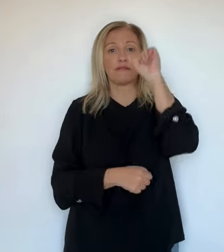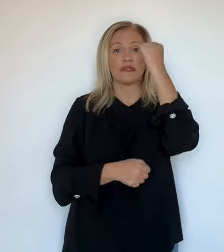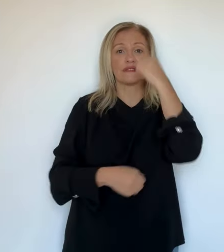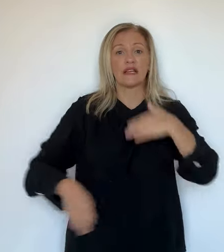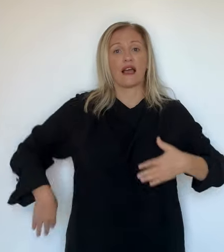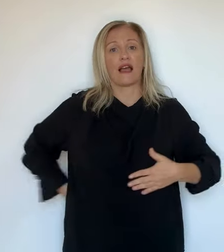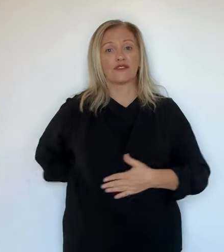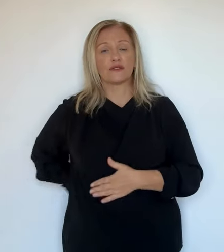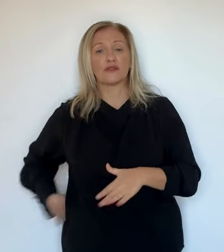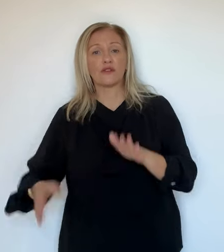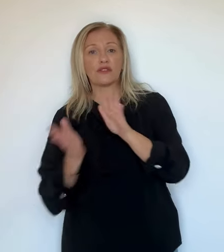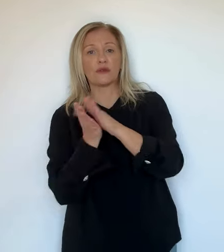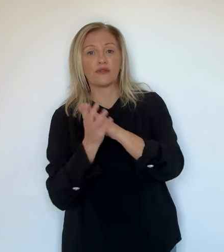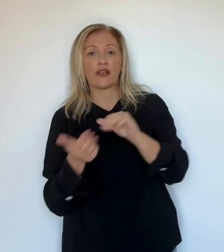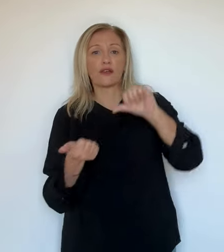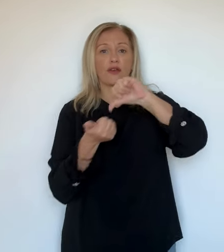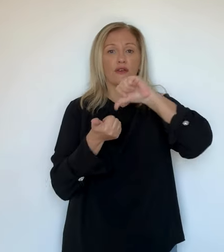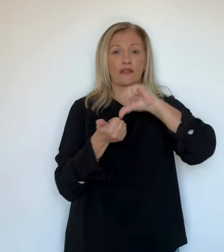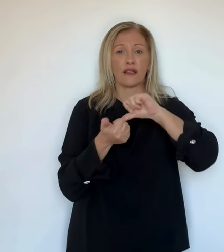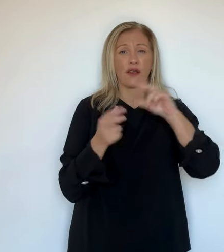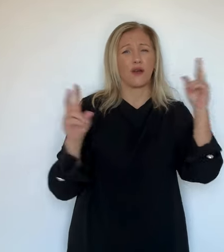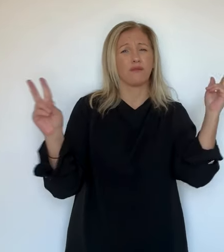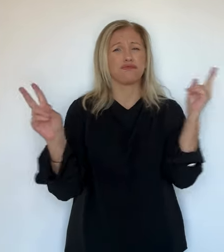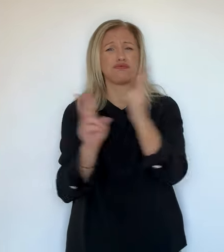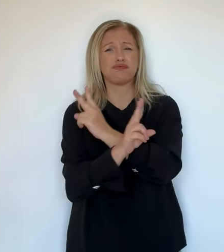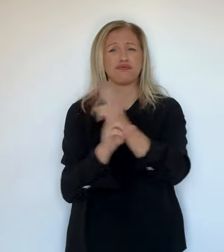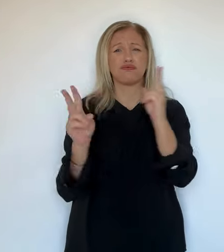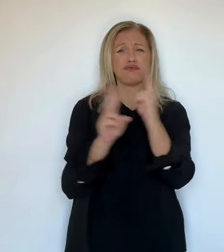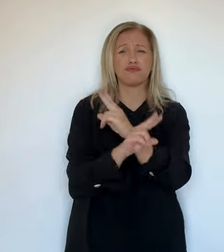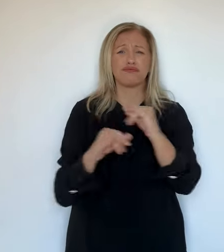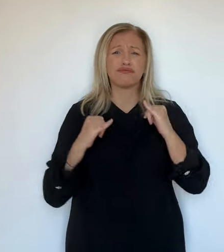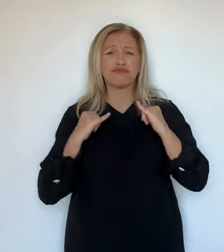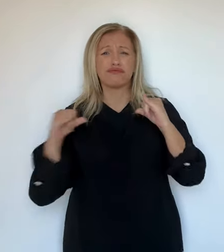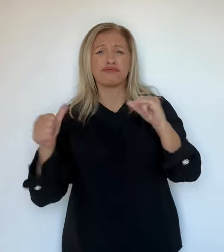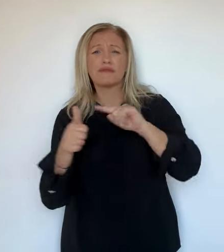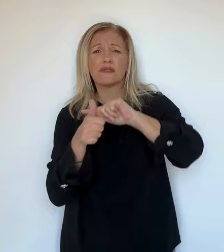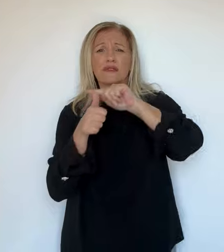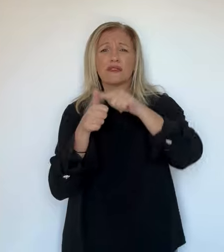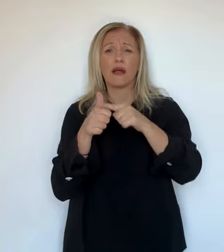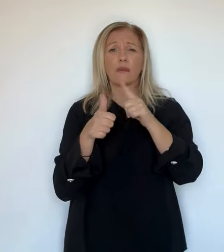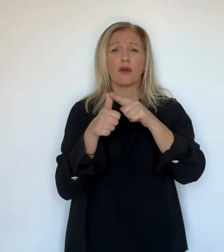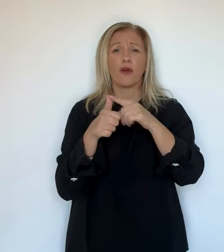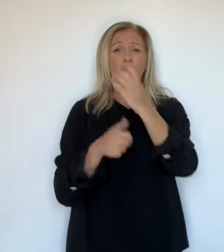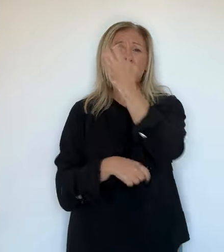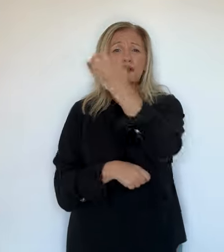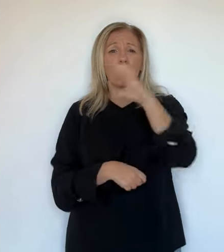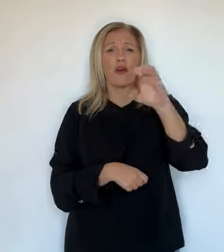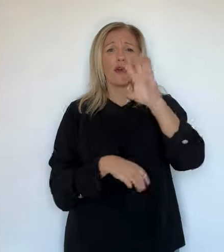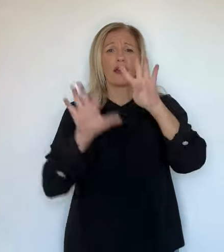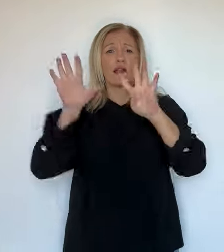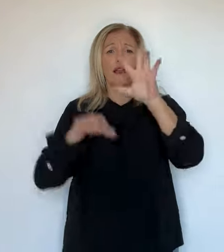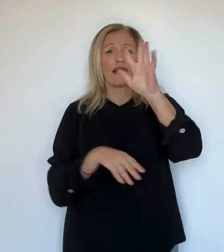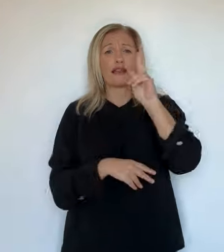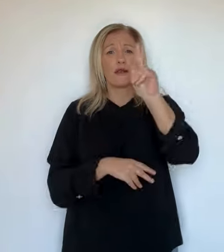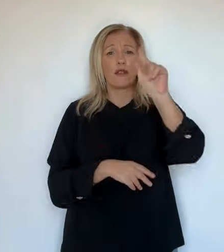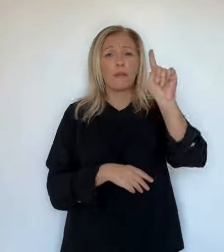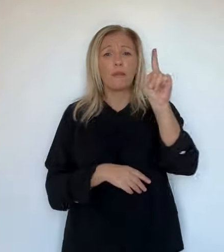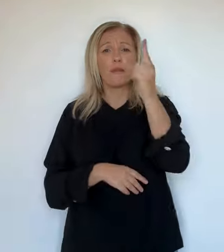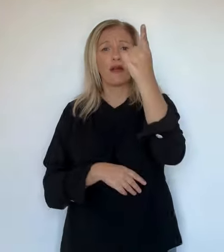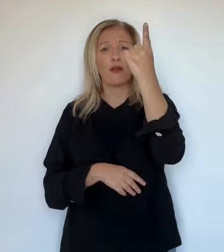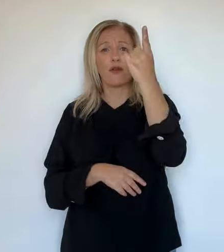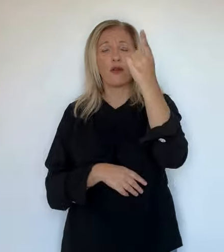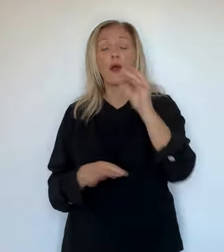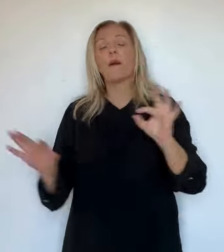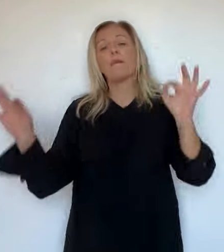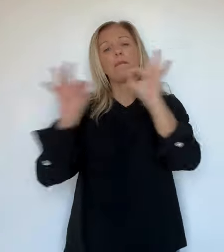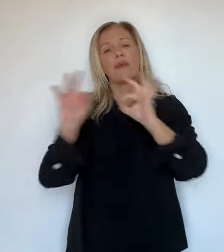privés d'électricité dans les secteurs de Bastia, Ajaccio, Gizona, Chaecorte. Au maximum, le vent a soufflé aujourd'hui jusqu'à 195 km